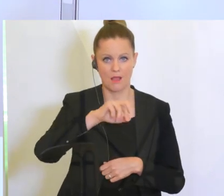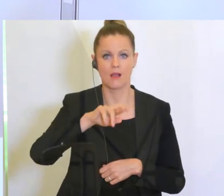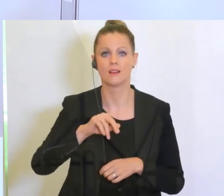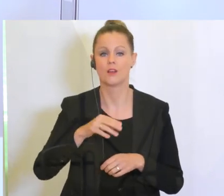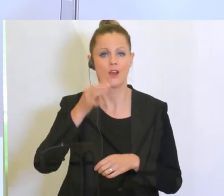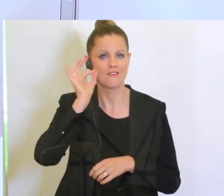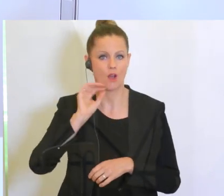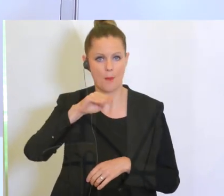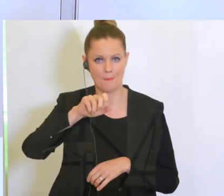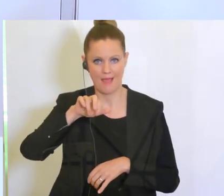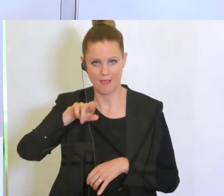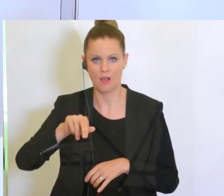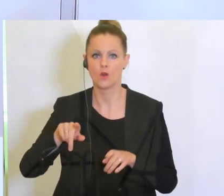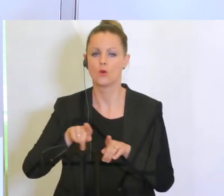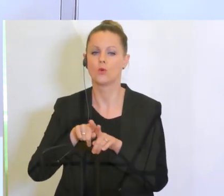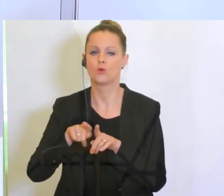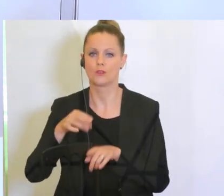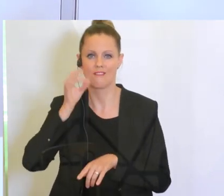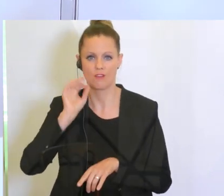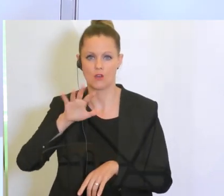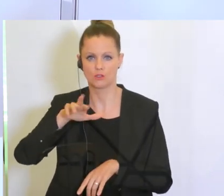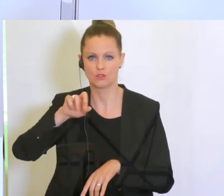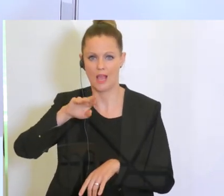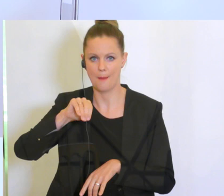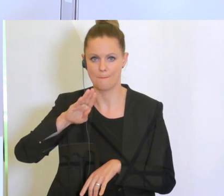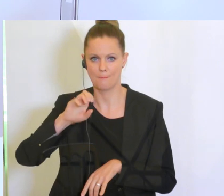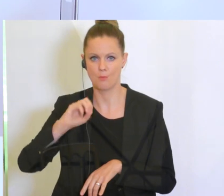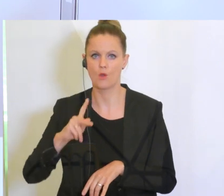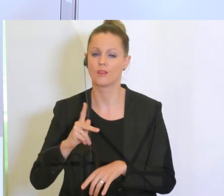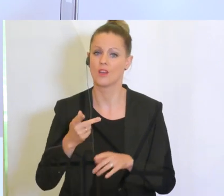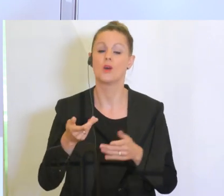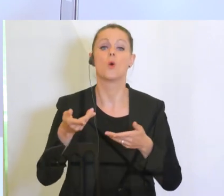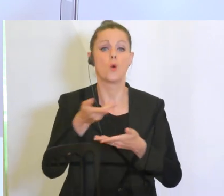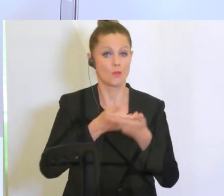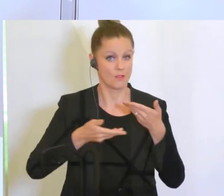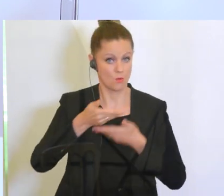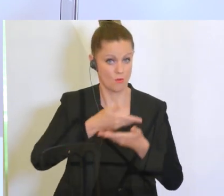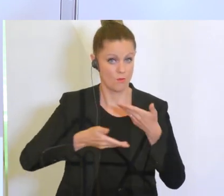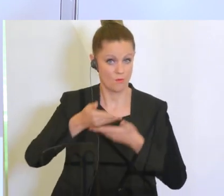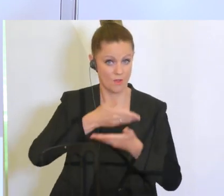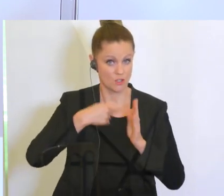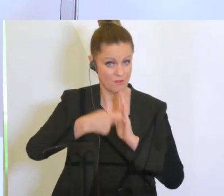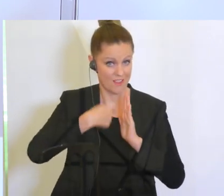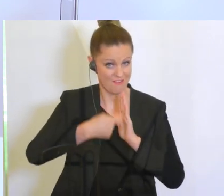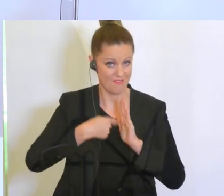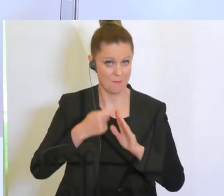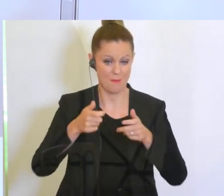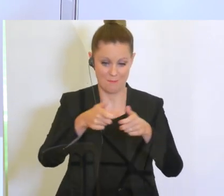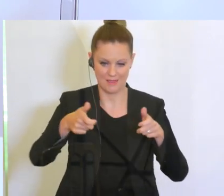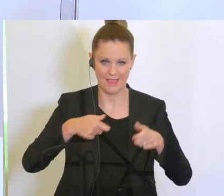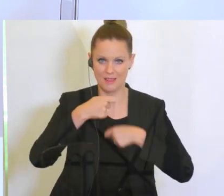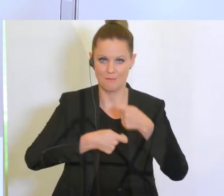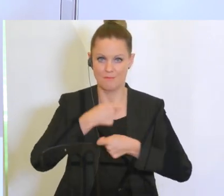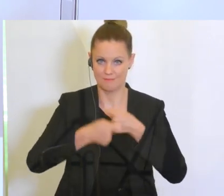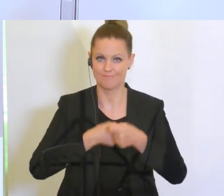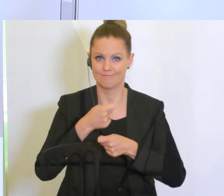und der österreichischen Filmwirtschaft ein Paket erarbeitet, um der Filmwirtschaft es zu ermöglichen, hier